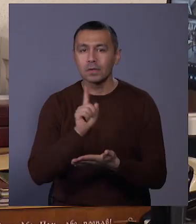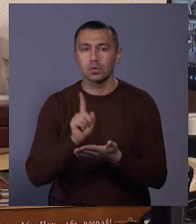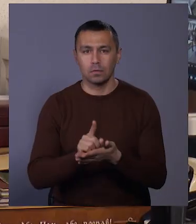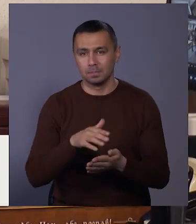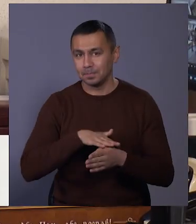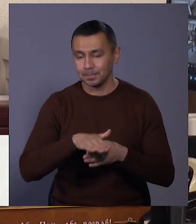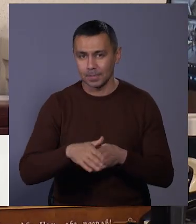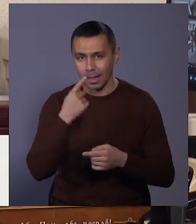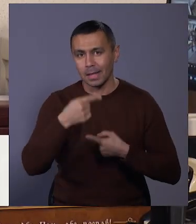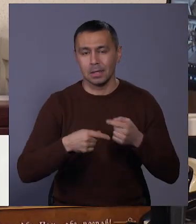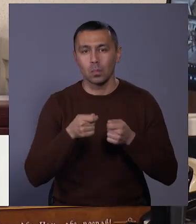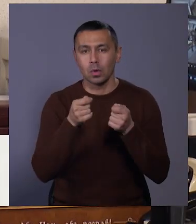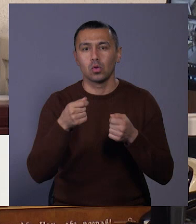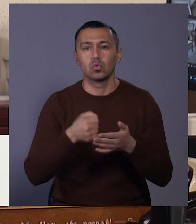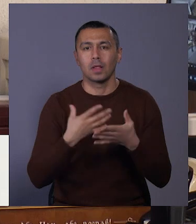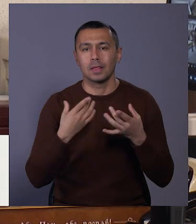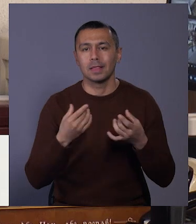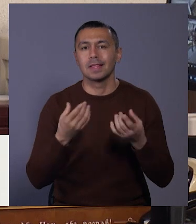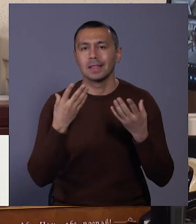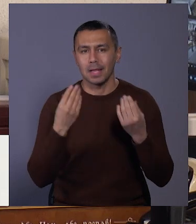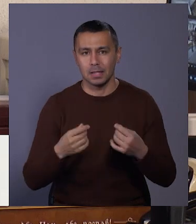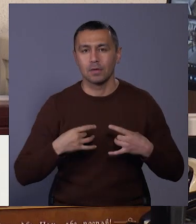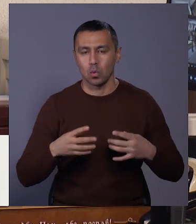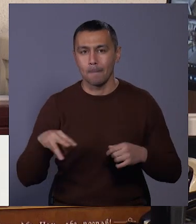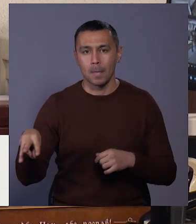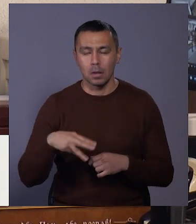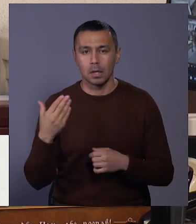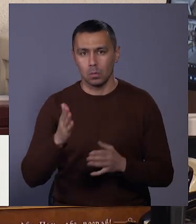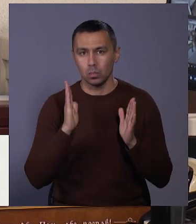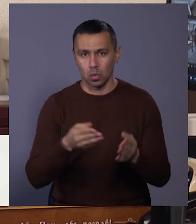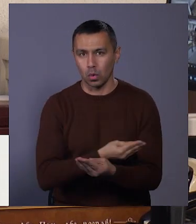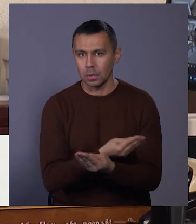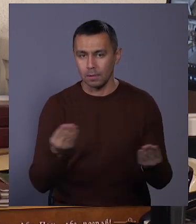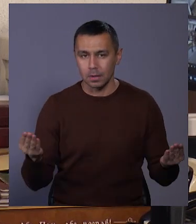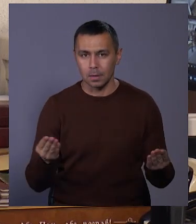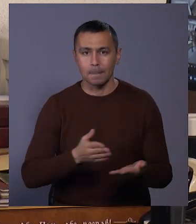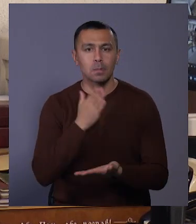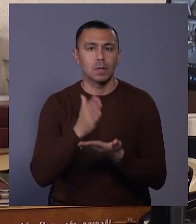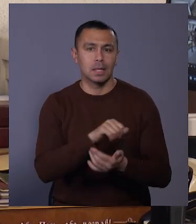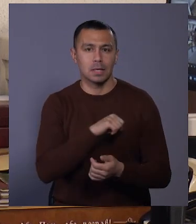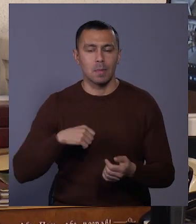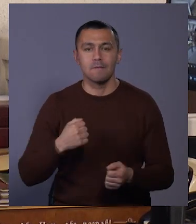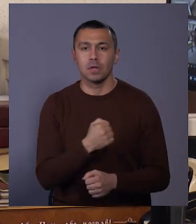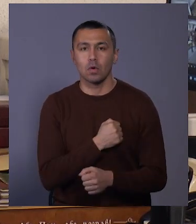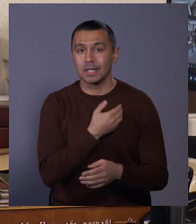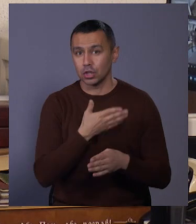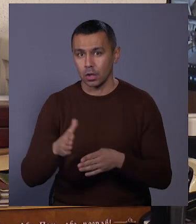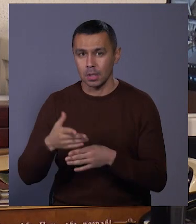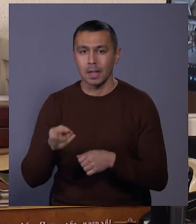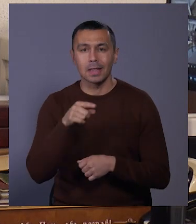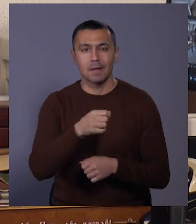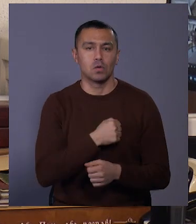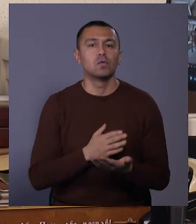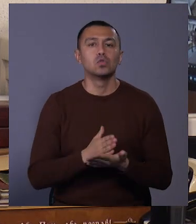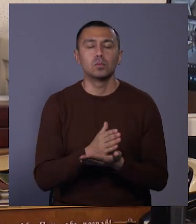бути. Традиційні подарунки до Дня Святого Миколая. Їх будуть роздавати вже безпосередньо самі військові частини для тих